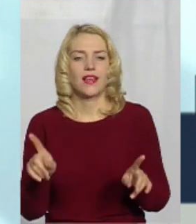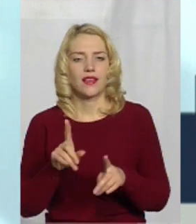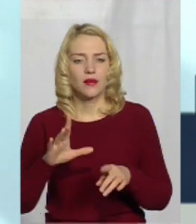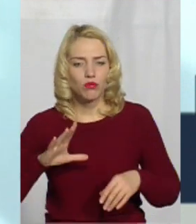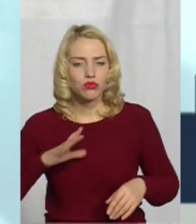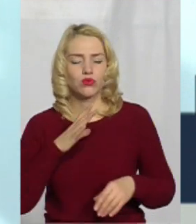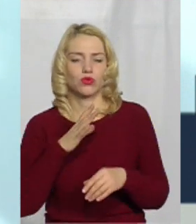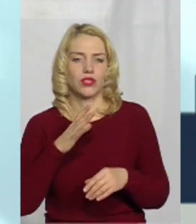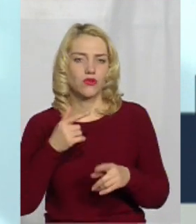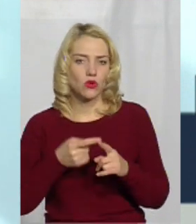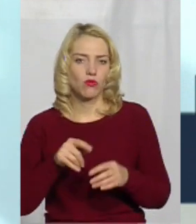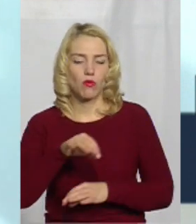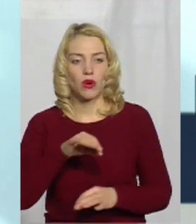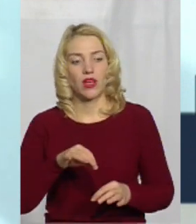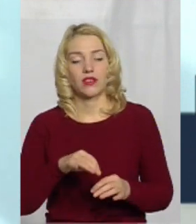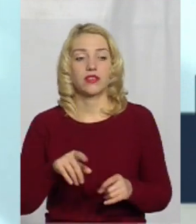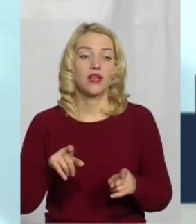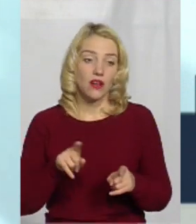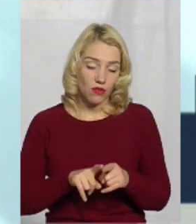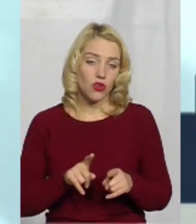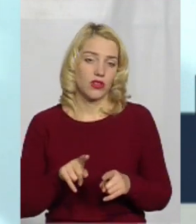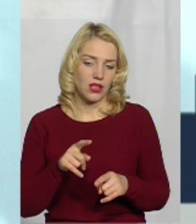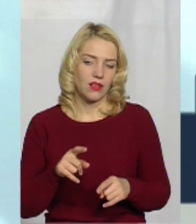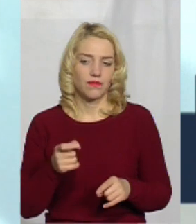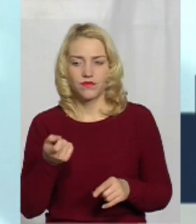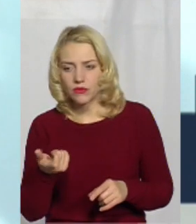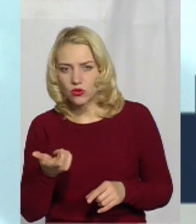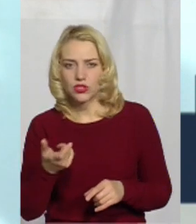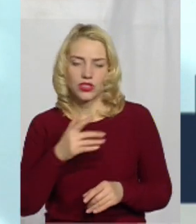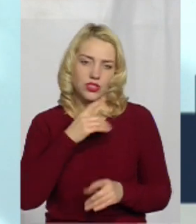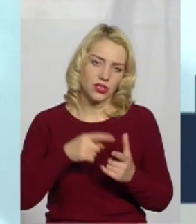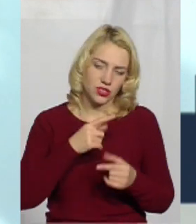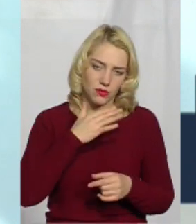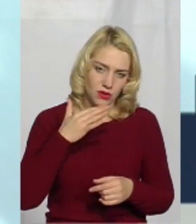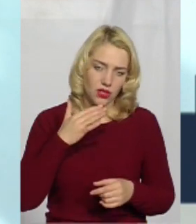в більшій чи меншій ступені, але вони виконуються.